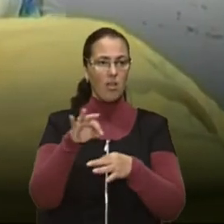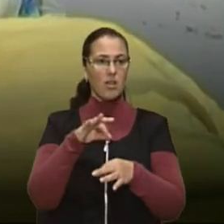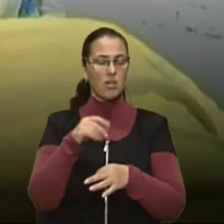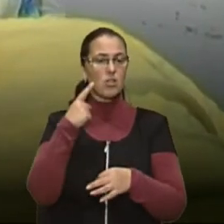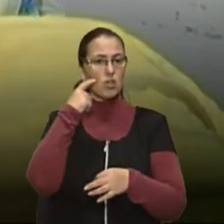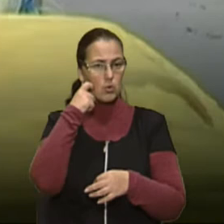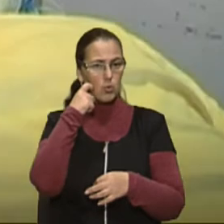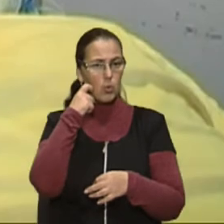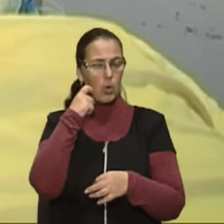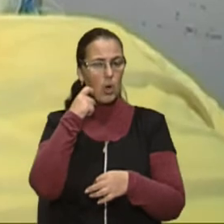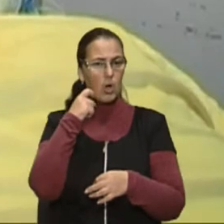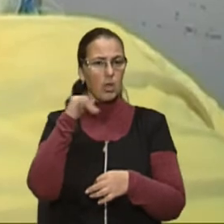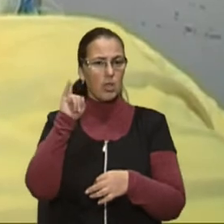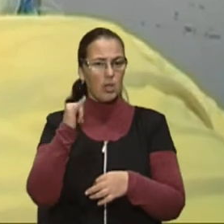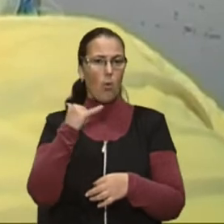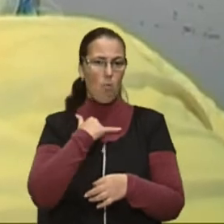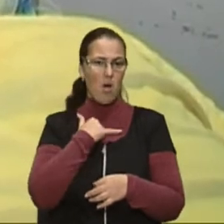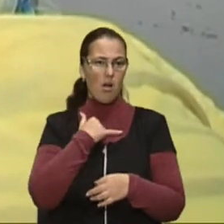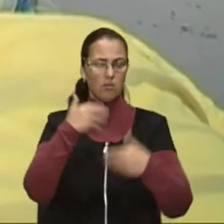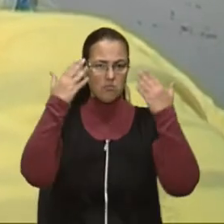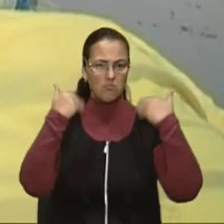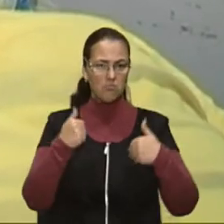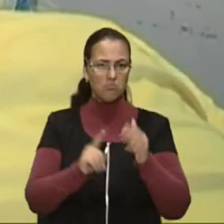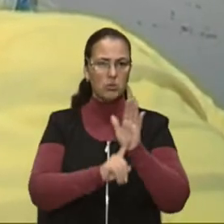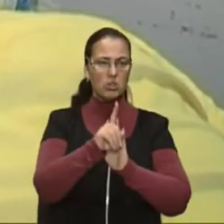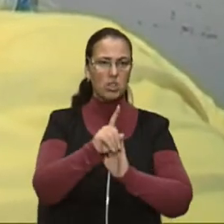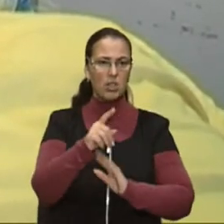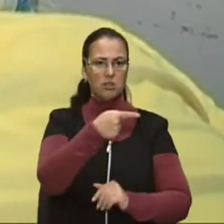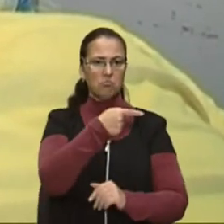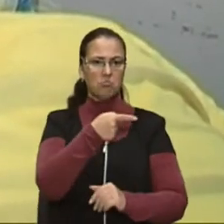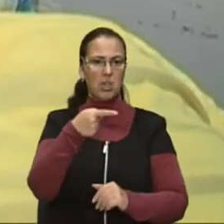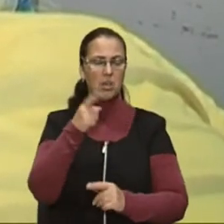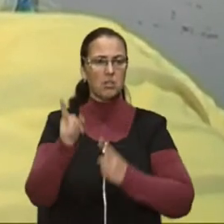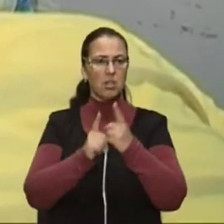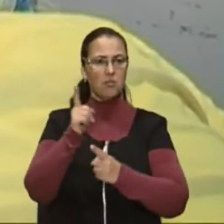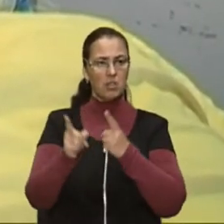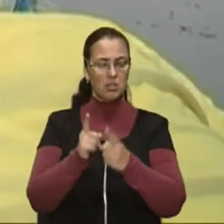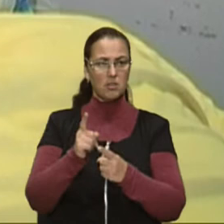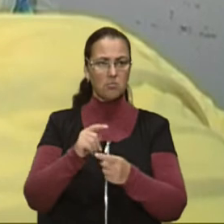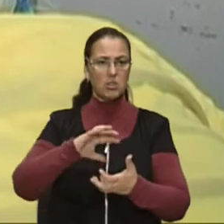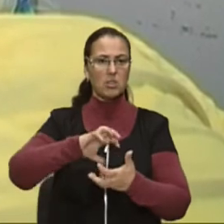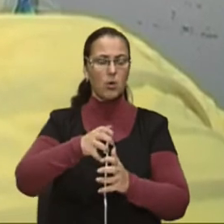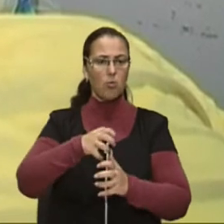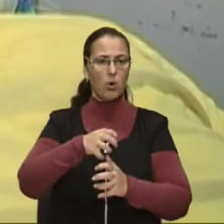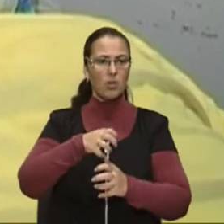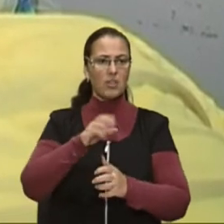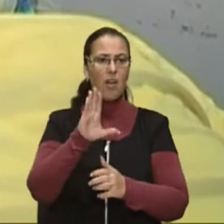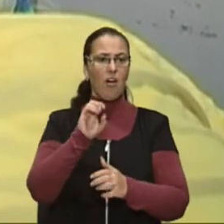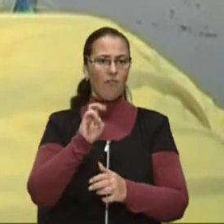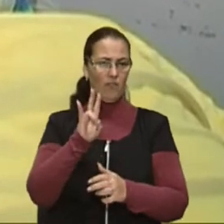почалися в організмі негативні зміни. Дійшло до закупорки в вене на нозі.